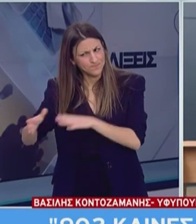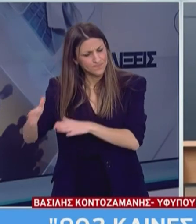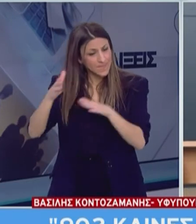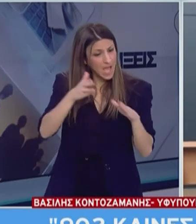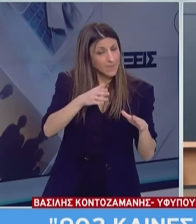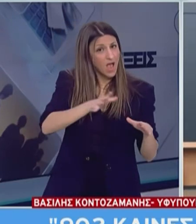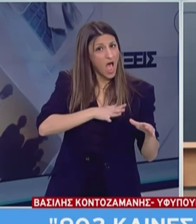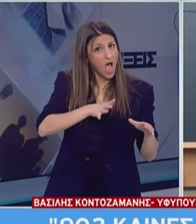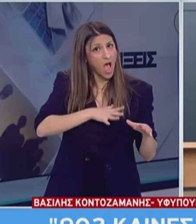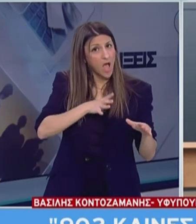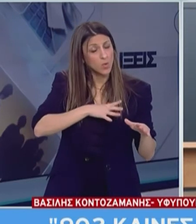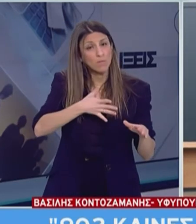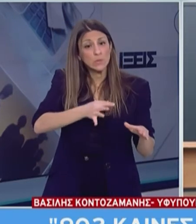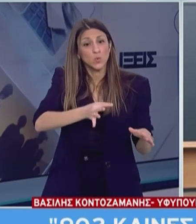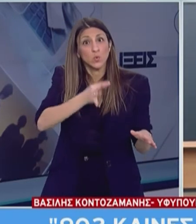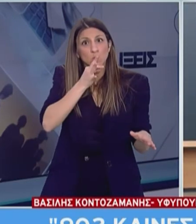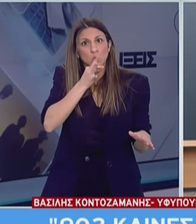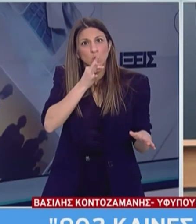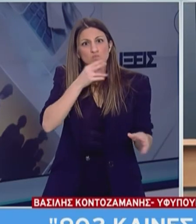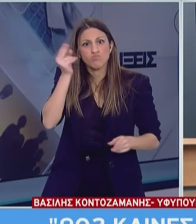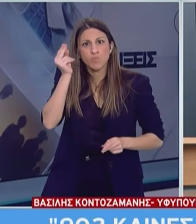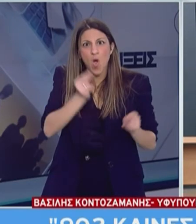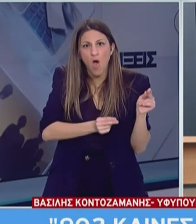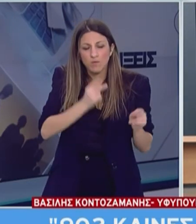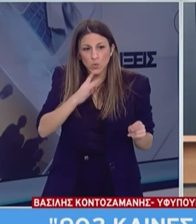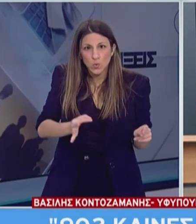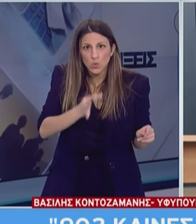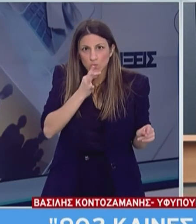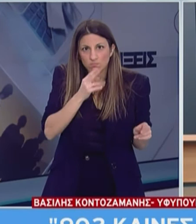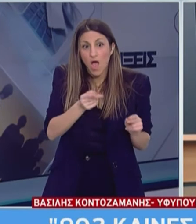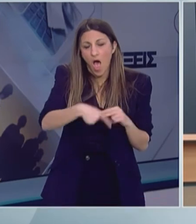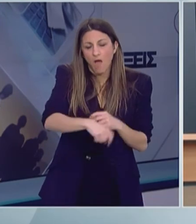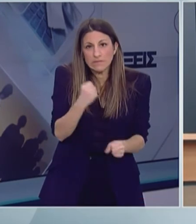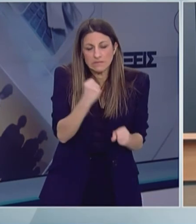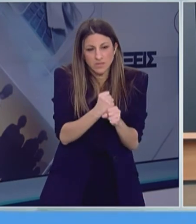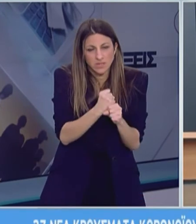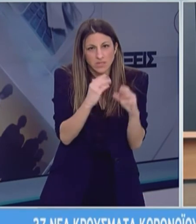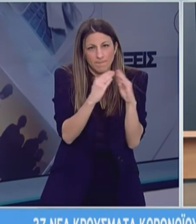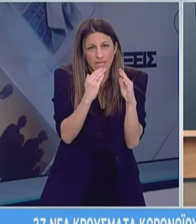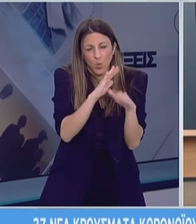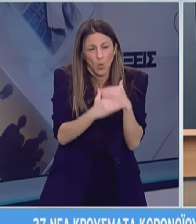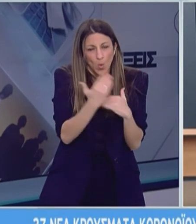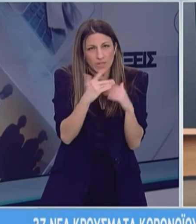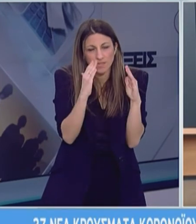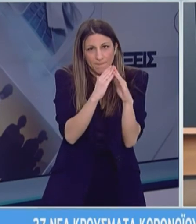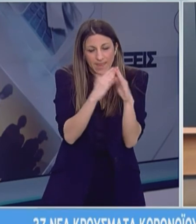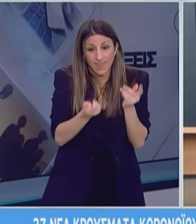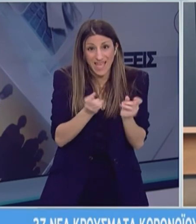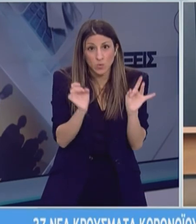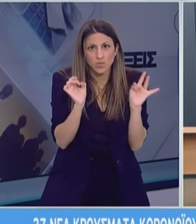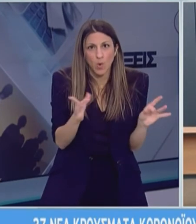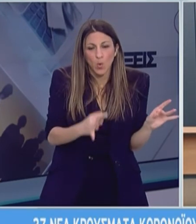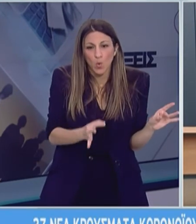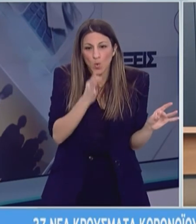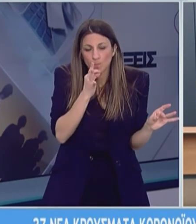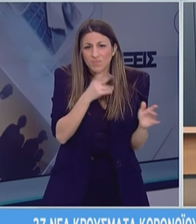ηλικιωμένων και των χρονίων σπασχόντων, που έχουν πειθαρχήσει πλήρως τις οδηγίες σας και βρίσκονται σε πλήρη εγκλεισμό στο σπίτι. Η πλήρης απουσία